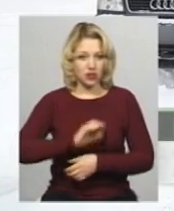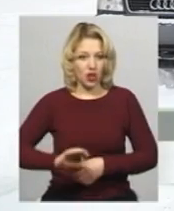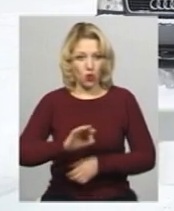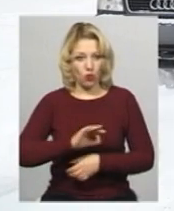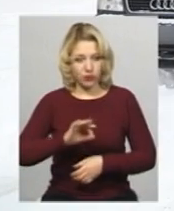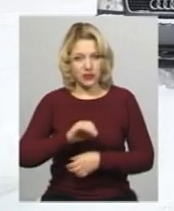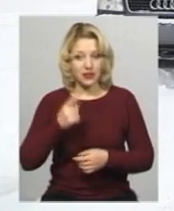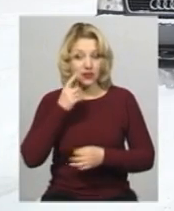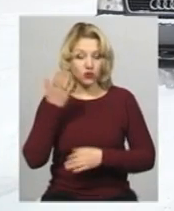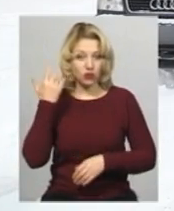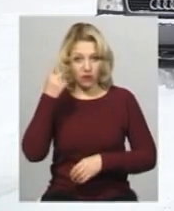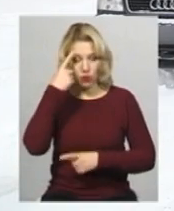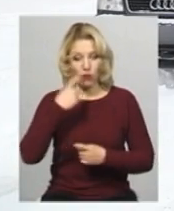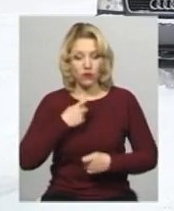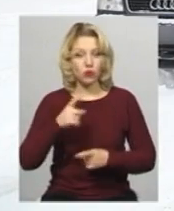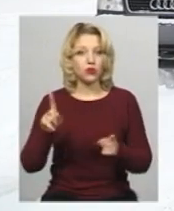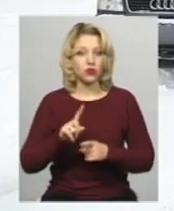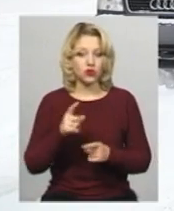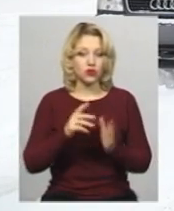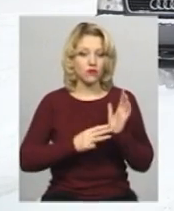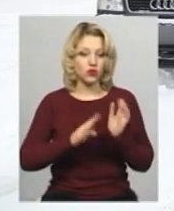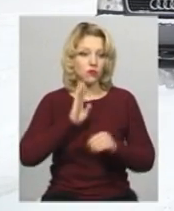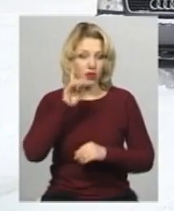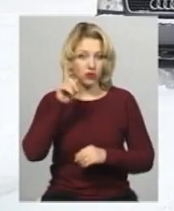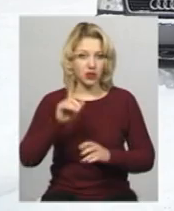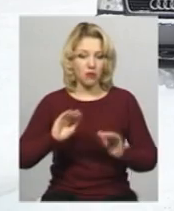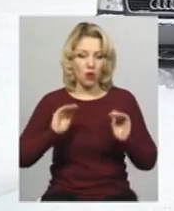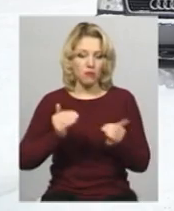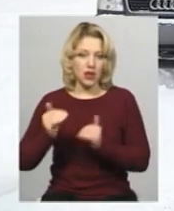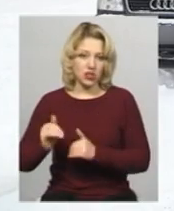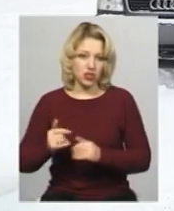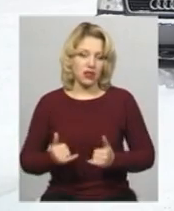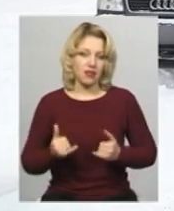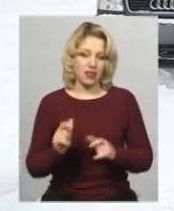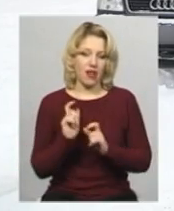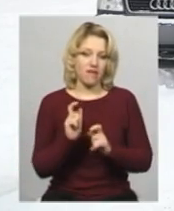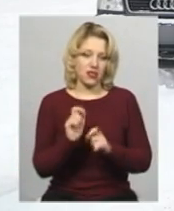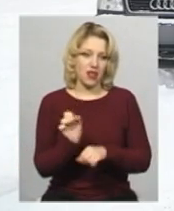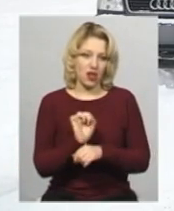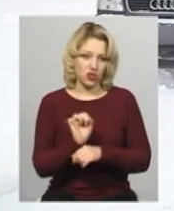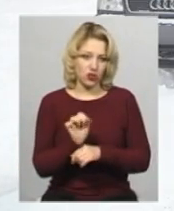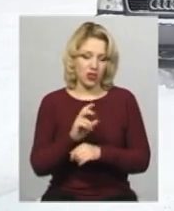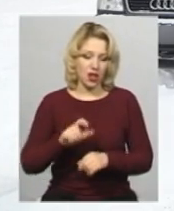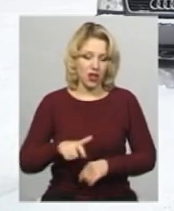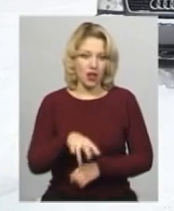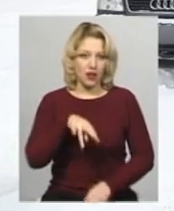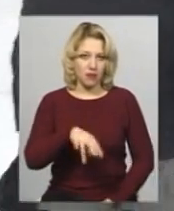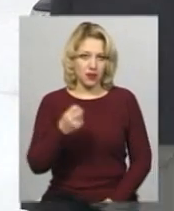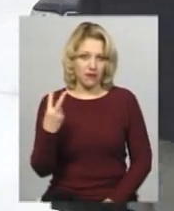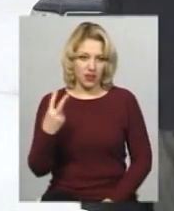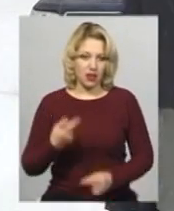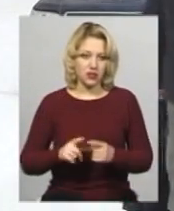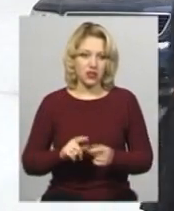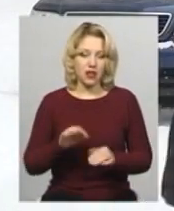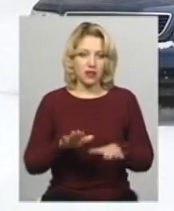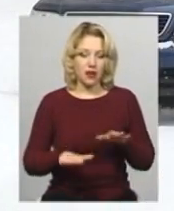Нещодавно повідомили, що там з 8-ї години ранку введено обмеження для вантажівок, зокрема на автомобільній дорозі М-12. На